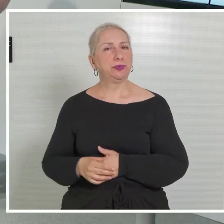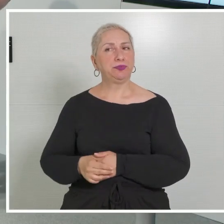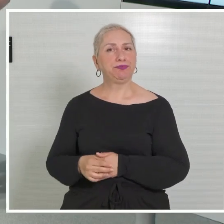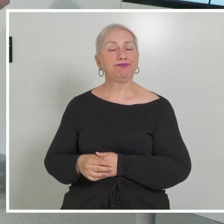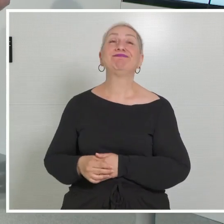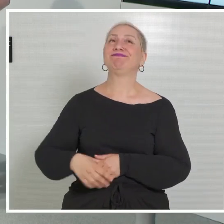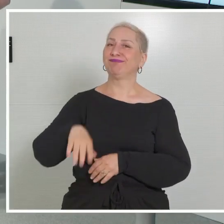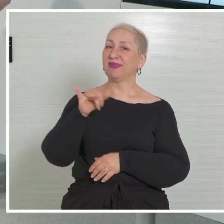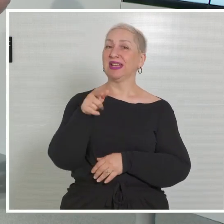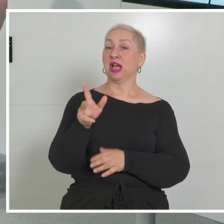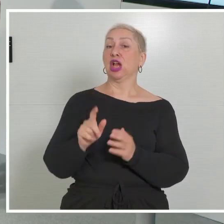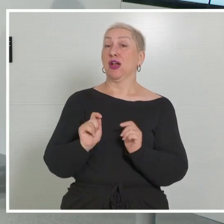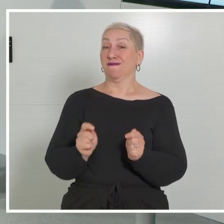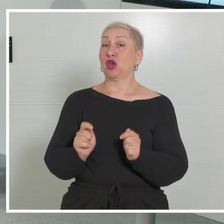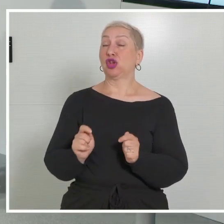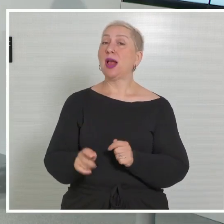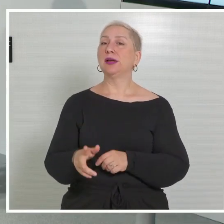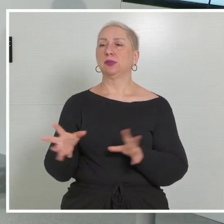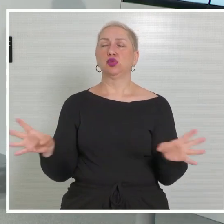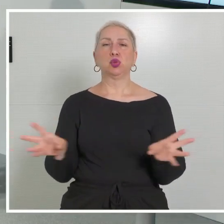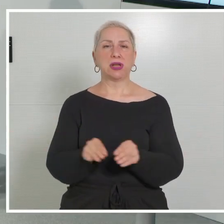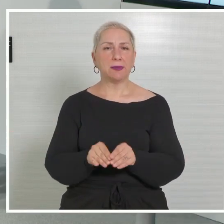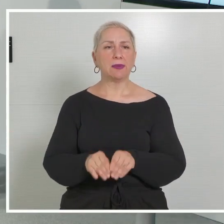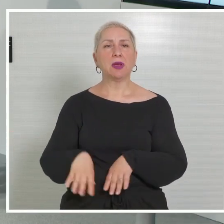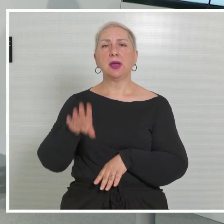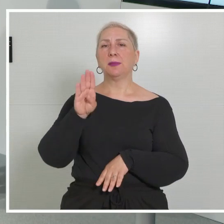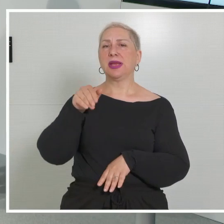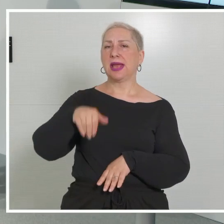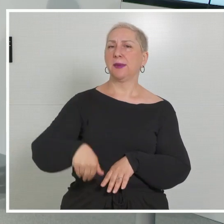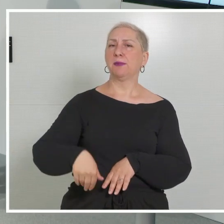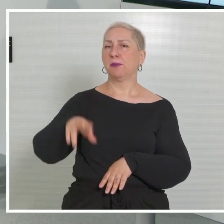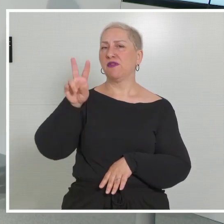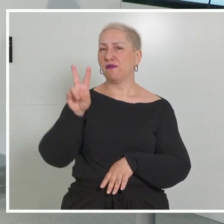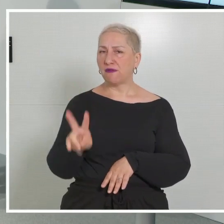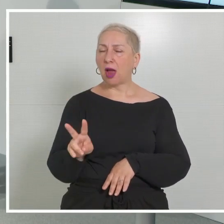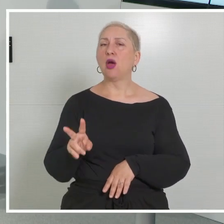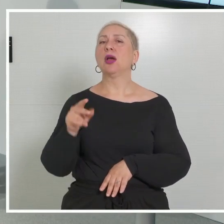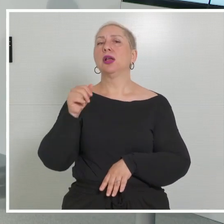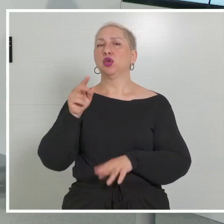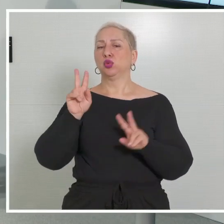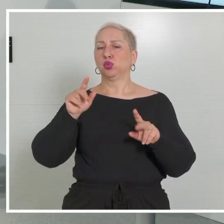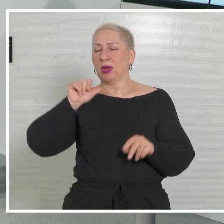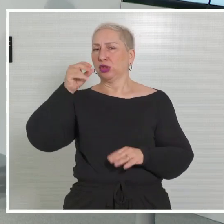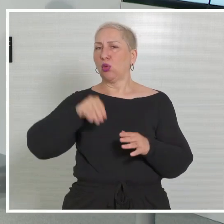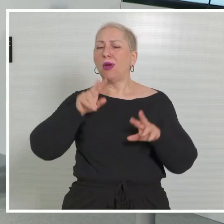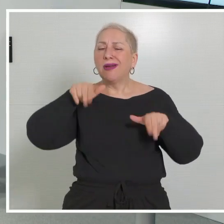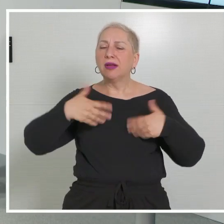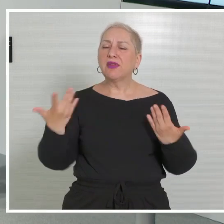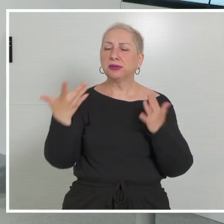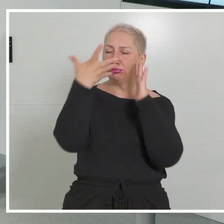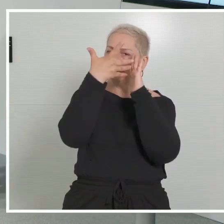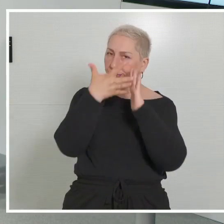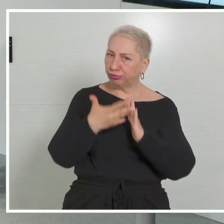Also wie gesagt, zu diesem Vorschlag läuft jetzt gemeinsam mit dem BMLV einmal die rechtliche Prüfung. Man muss hier auch unterscheiden,